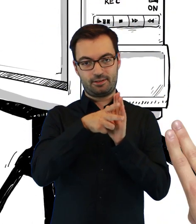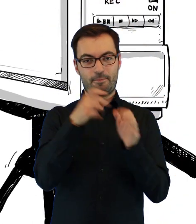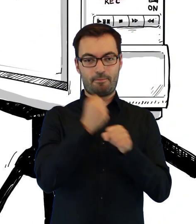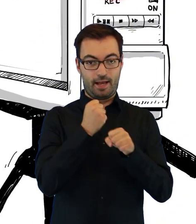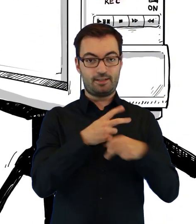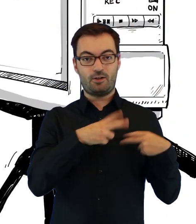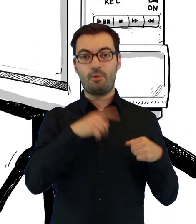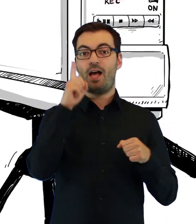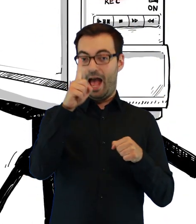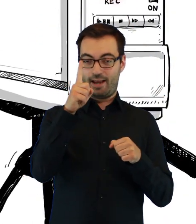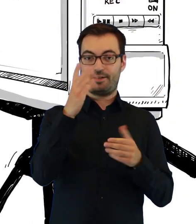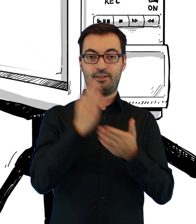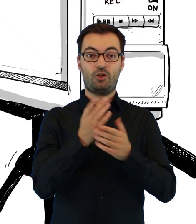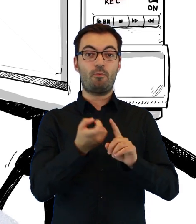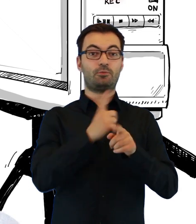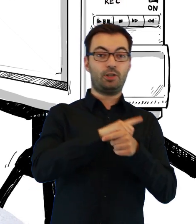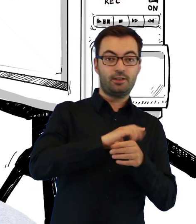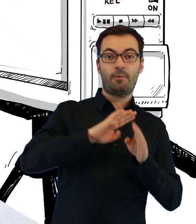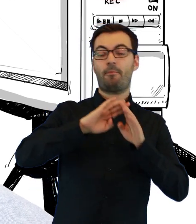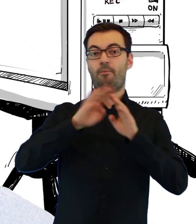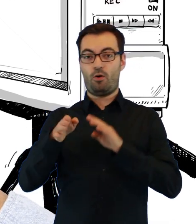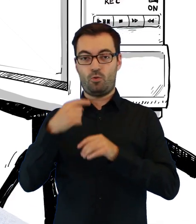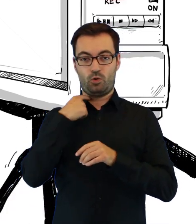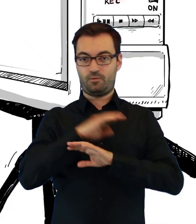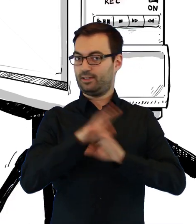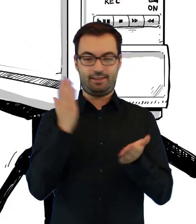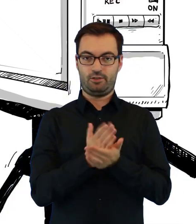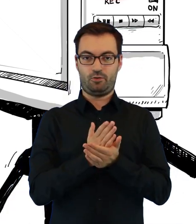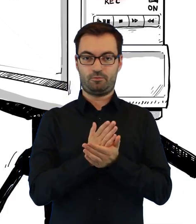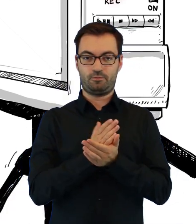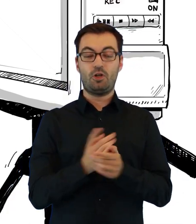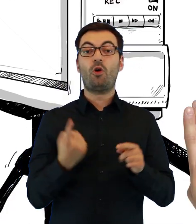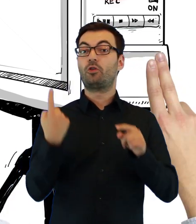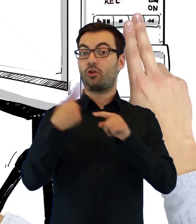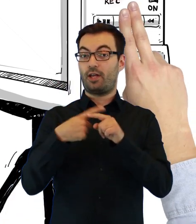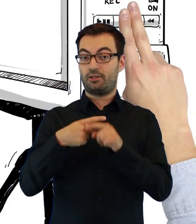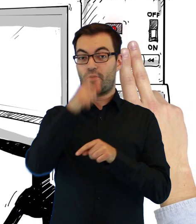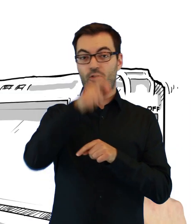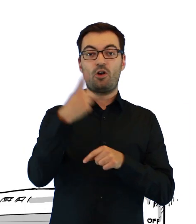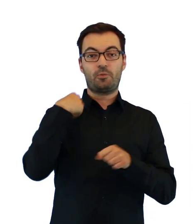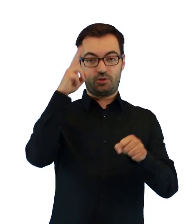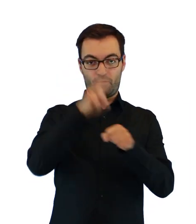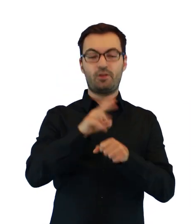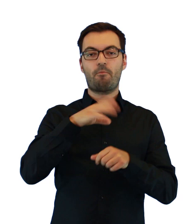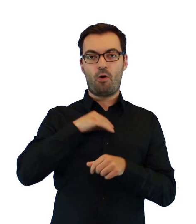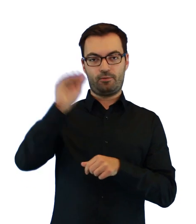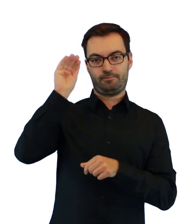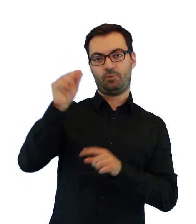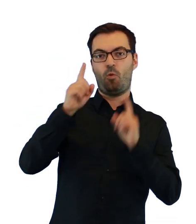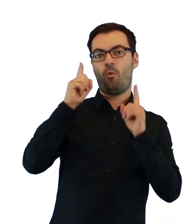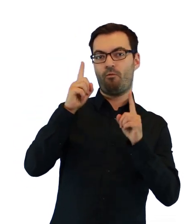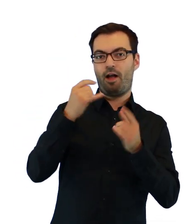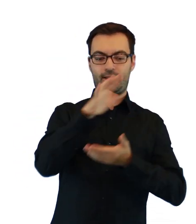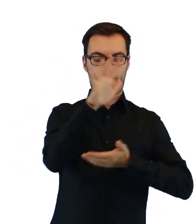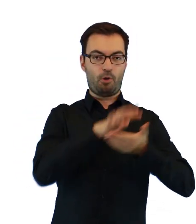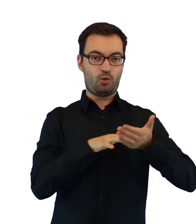Komisji Wyborczych, ale tylko przed rozpoczęciem i po zakończeniu głosowania. Dodatkowo mężowie zaufania mogą zgłaszać uwagi